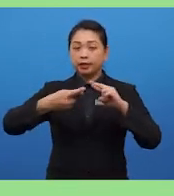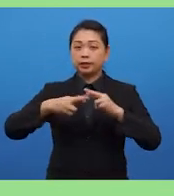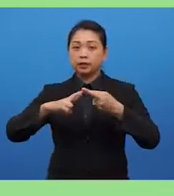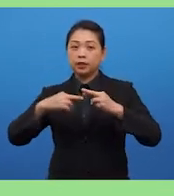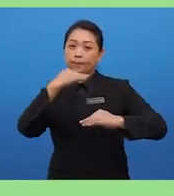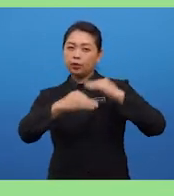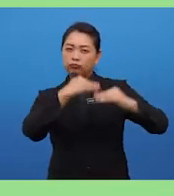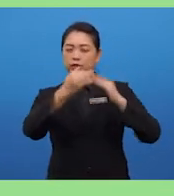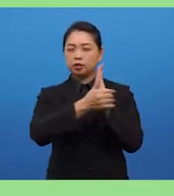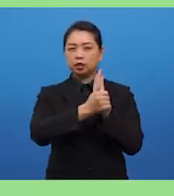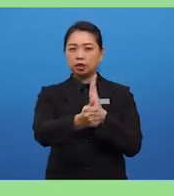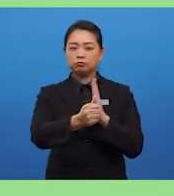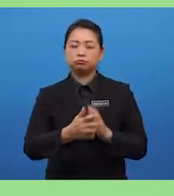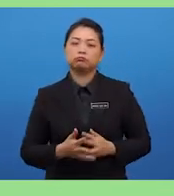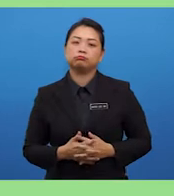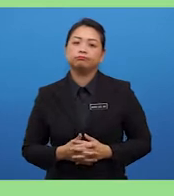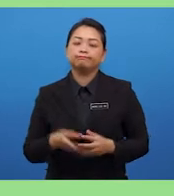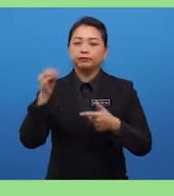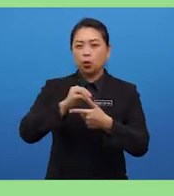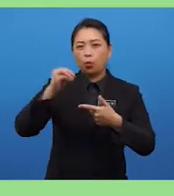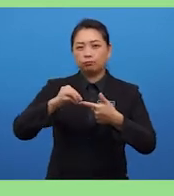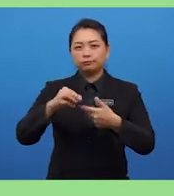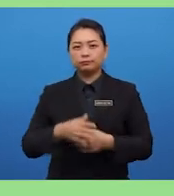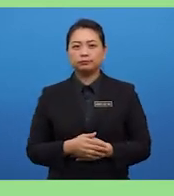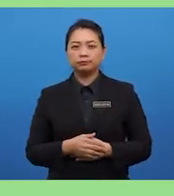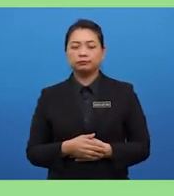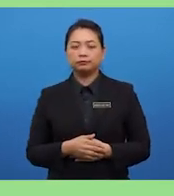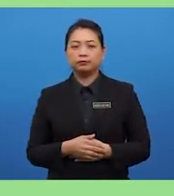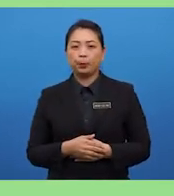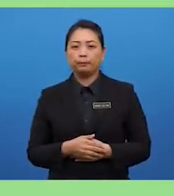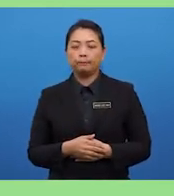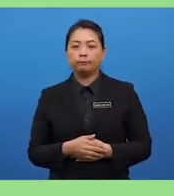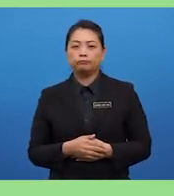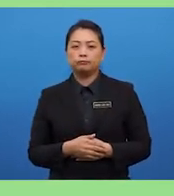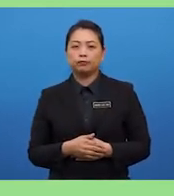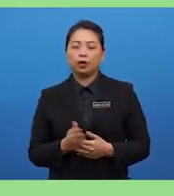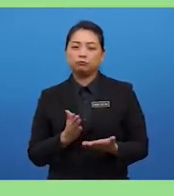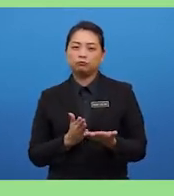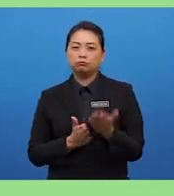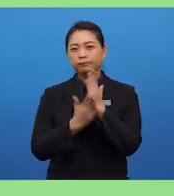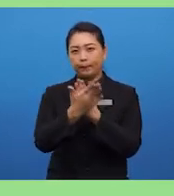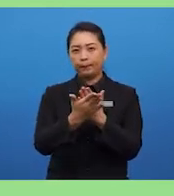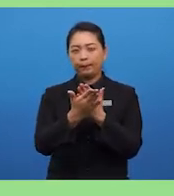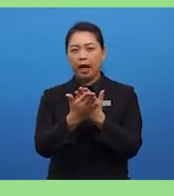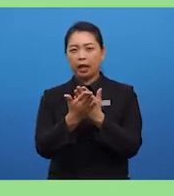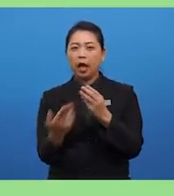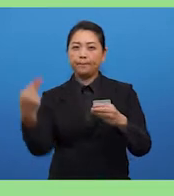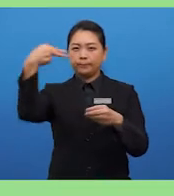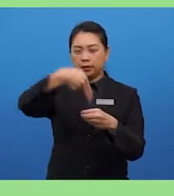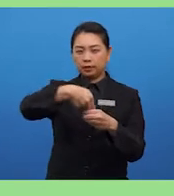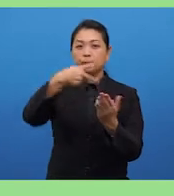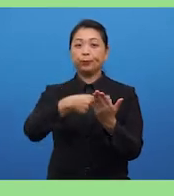building skills? Or is it by participating in projects